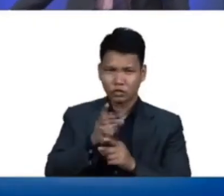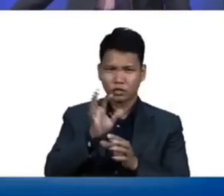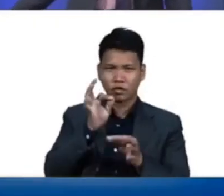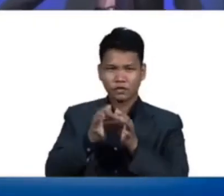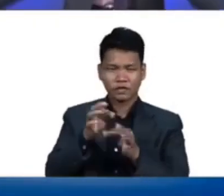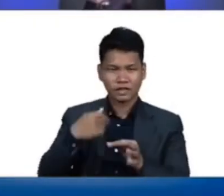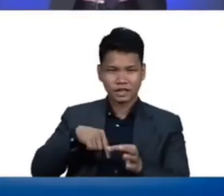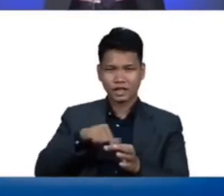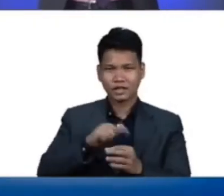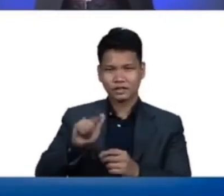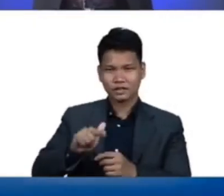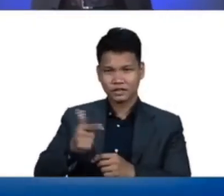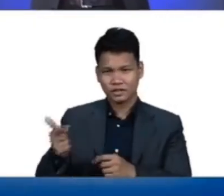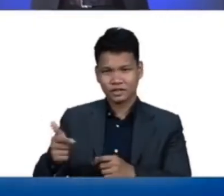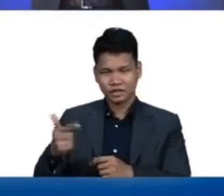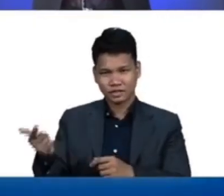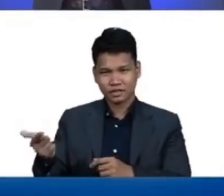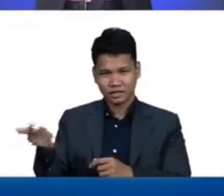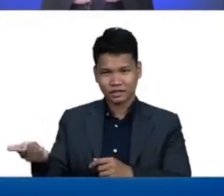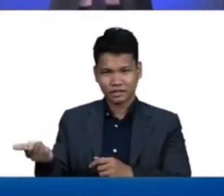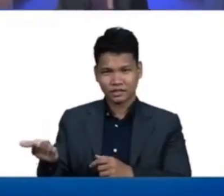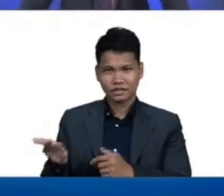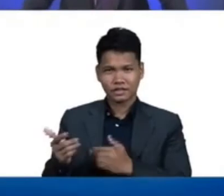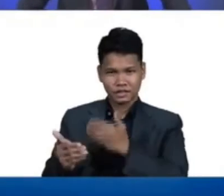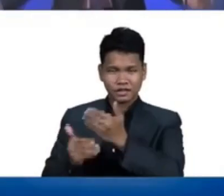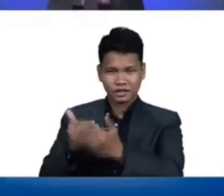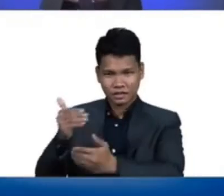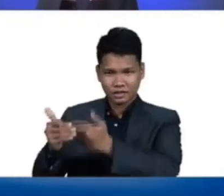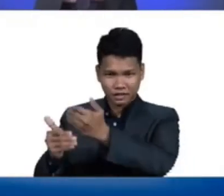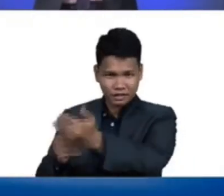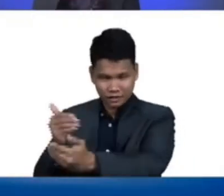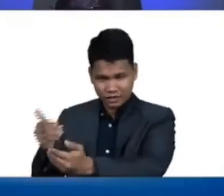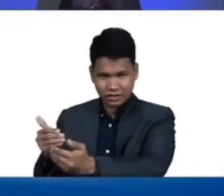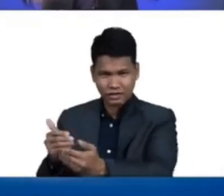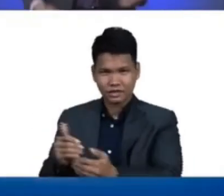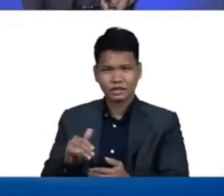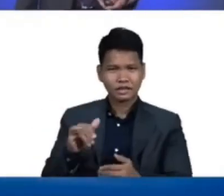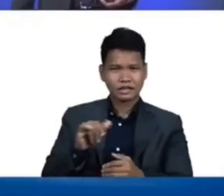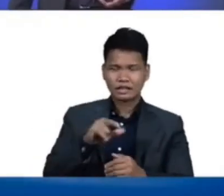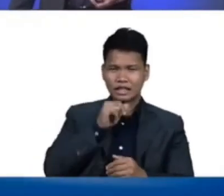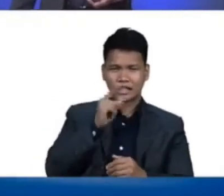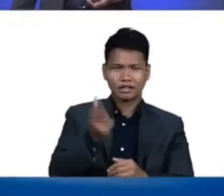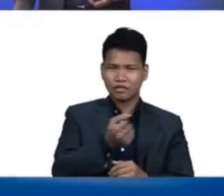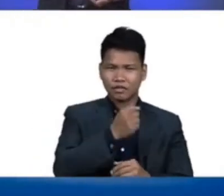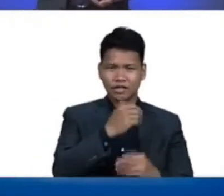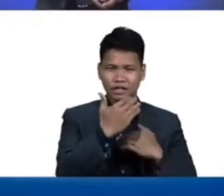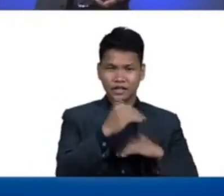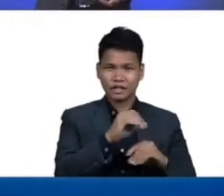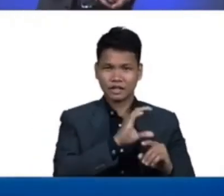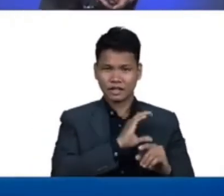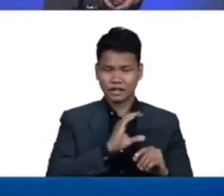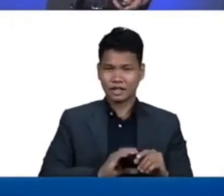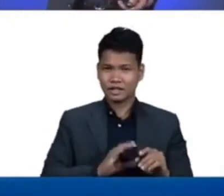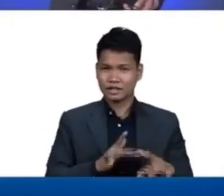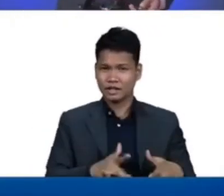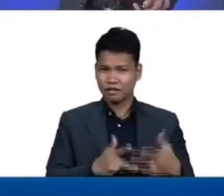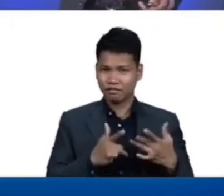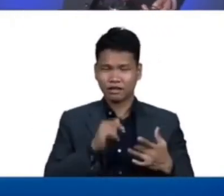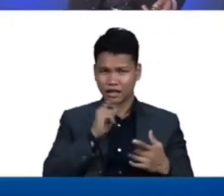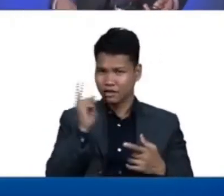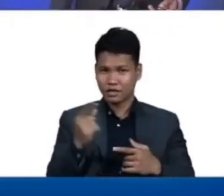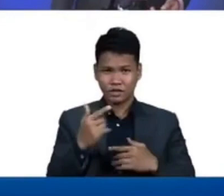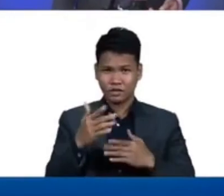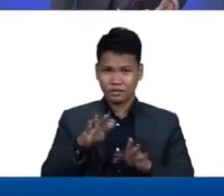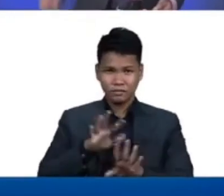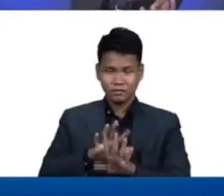kristo hindi lamang po sa kapanahonan ng mga apostoles kahit po sa ating kapanahonan forever o Lord your word